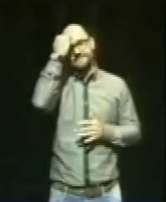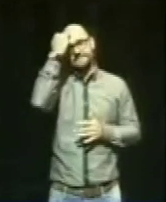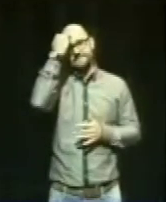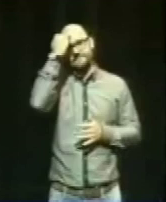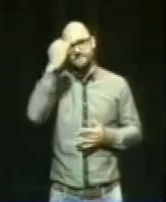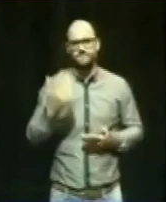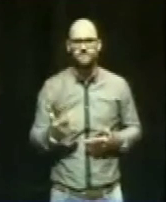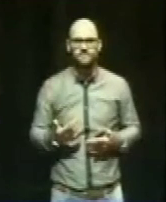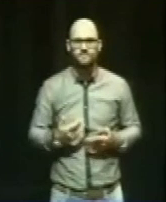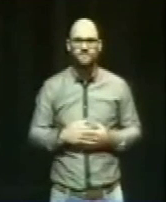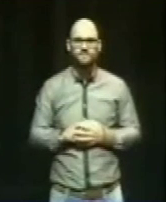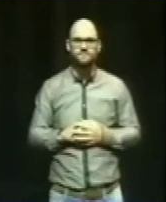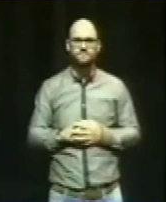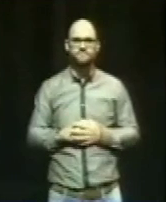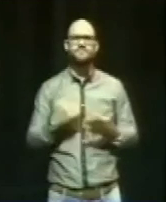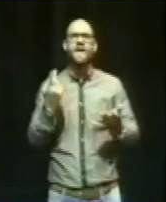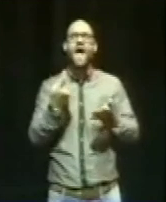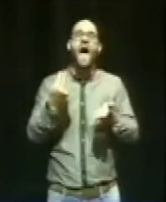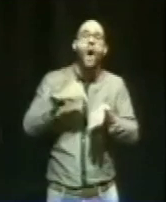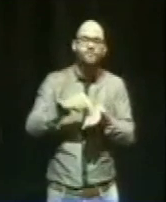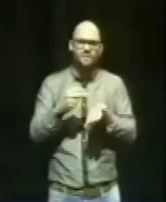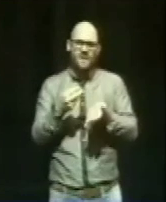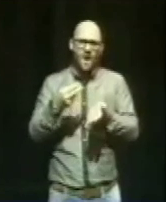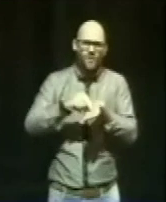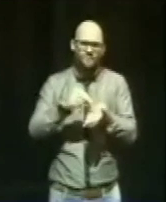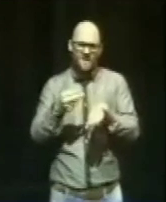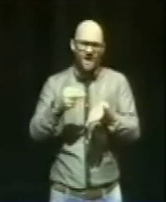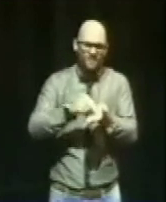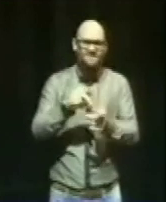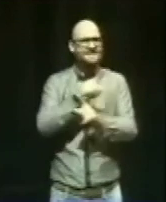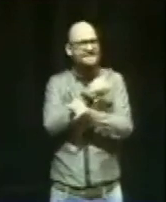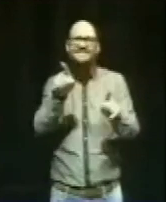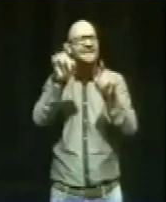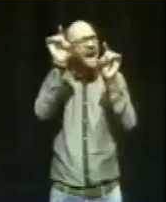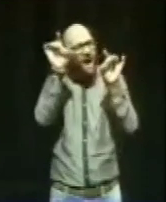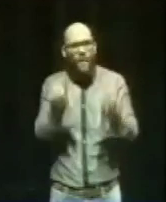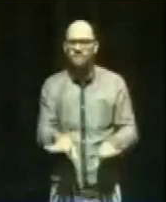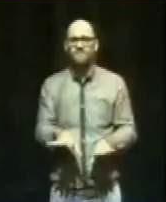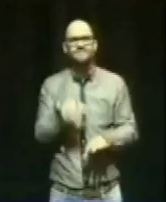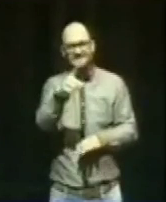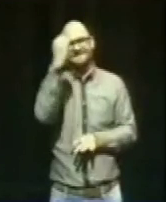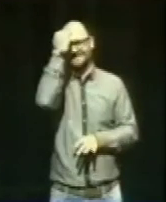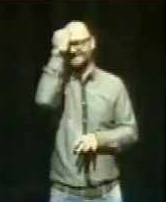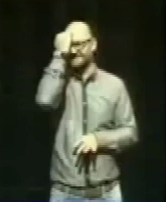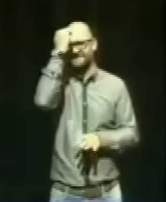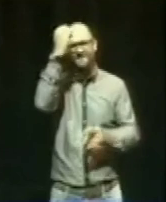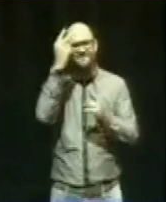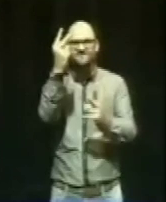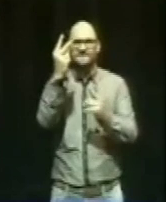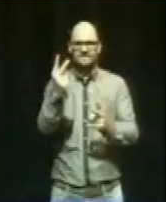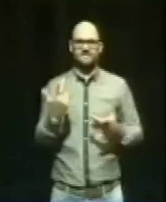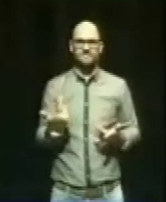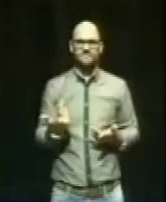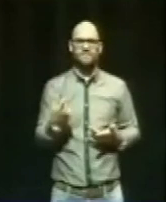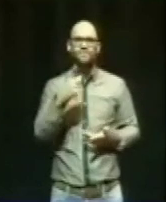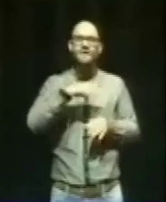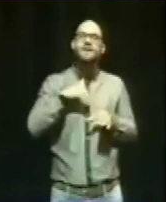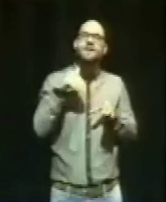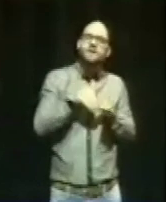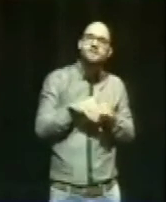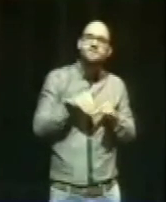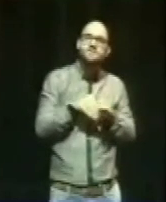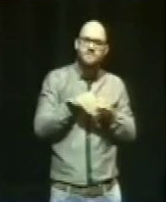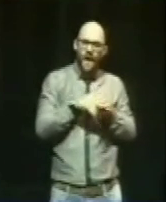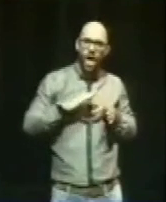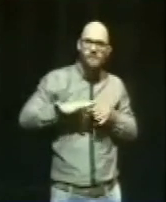Denn immer wieder aufstehen und nicht aufgeben, das ist echter Kampfgeist, das ist wahre Leidenschaft. Und das ist die Leidenschaft für die Inhalte, die wir auch in den